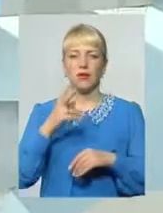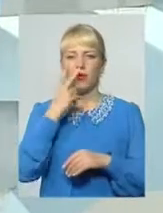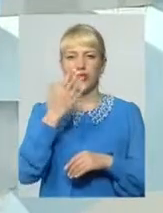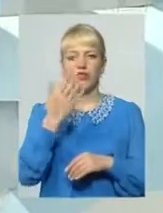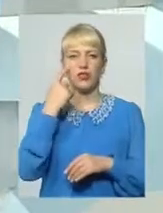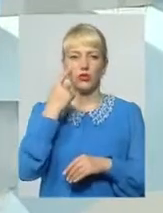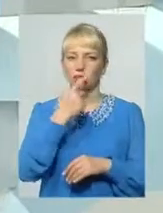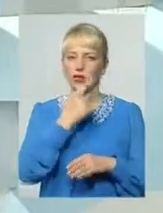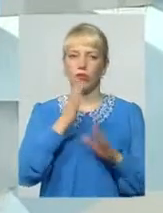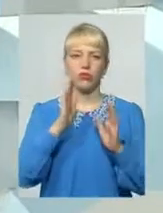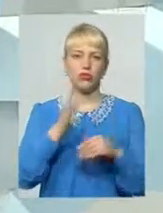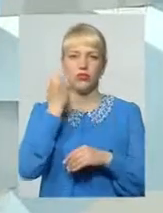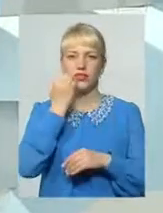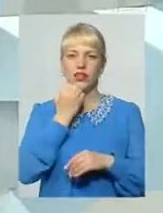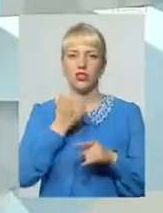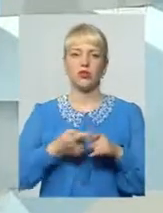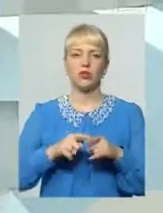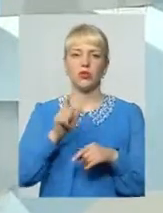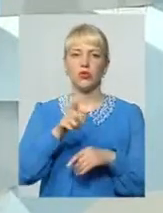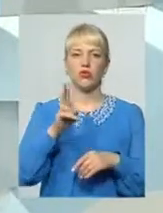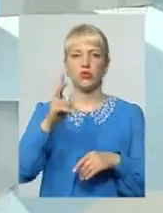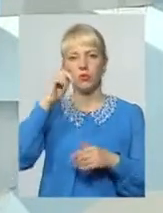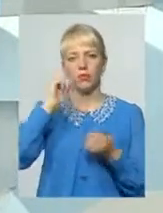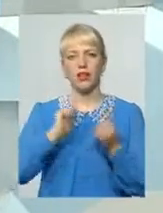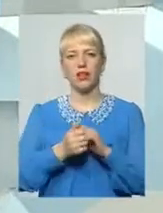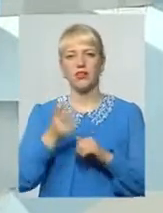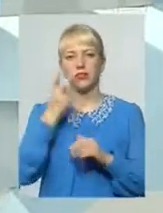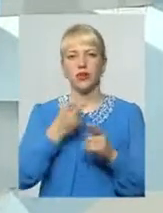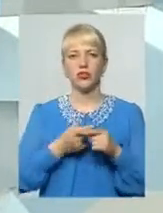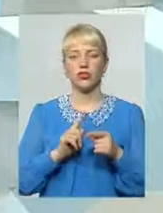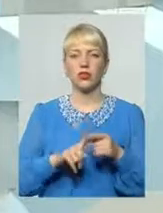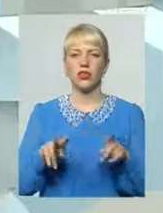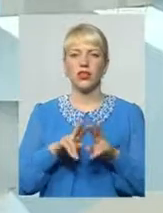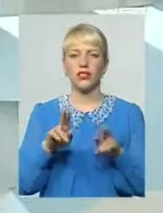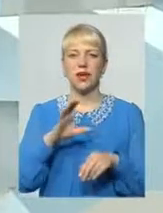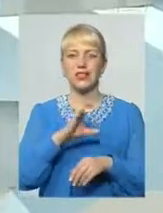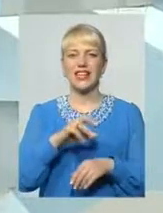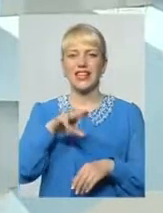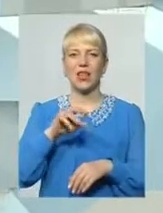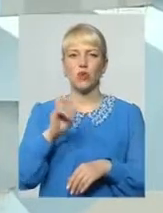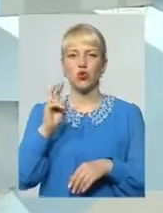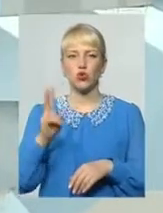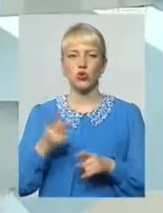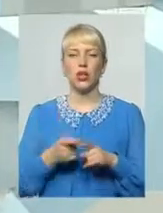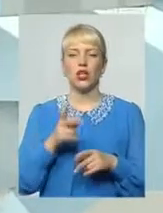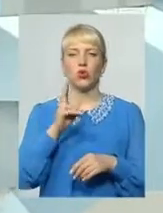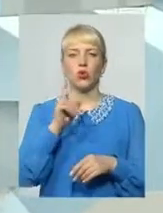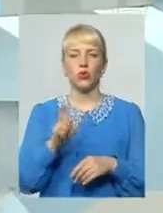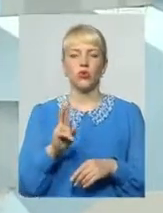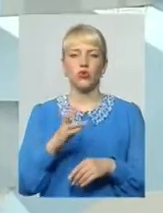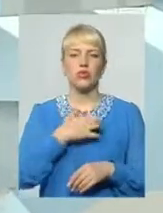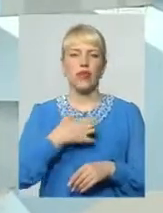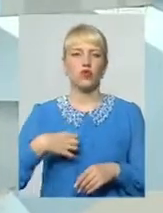ваші очі Він буде вдячний тим людям, які пам'ятають і бачать його Так само Сергію Тимошчуку нараз Тому, який в